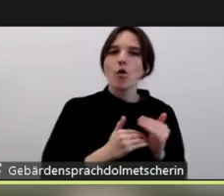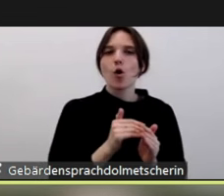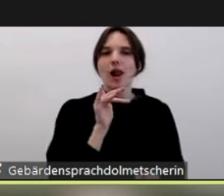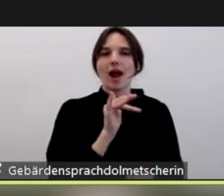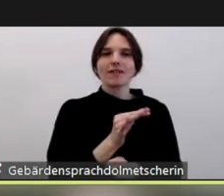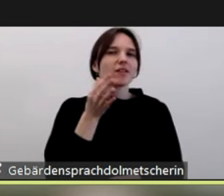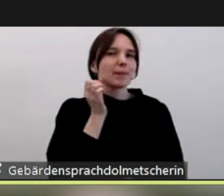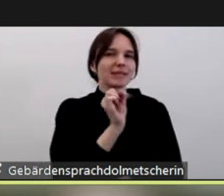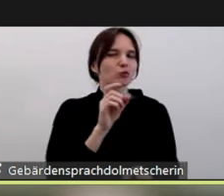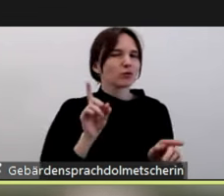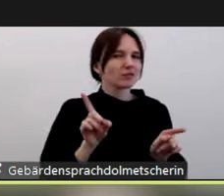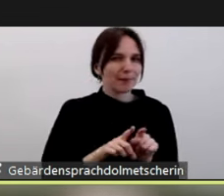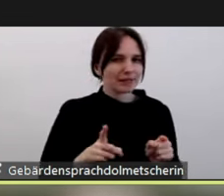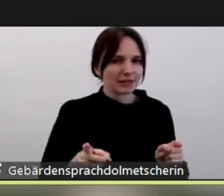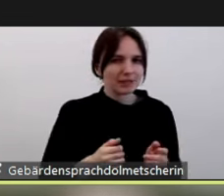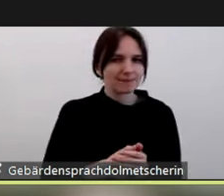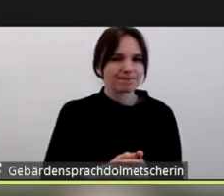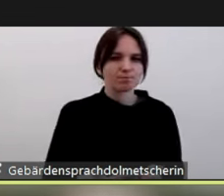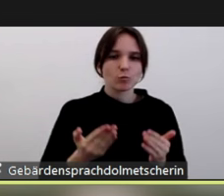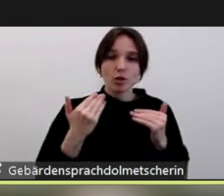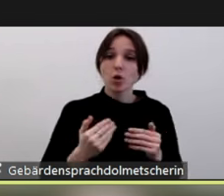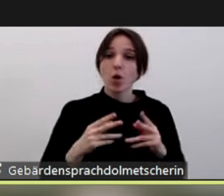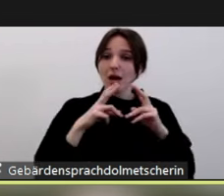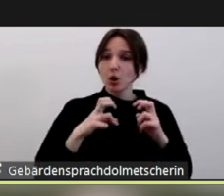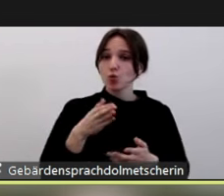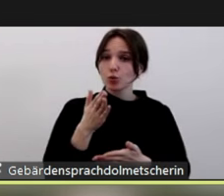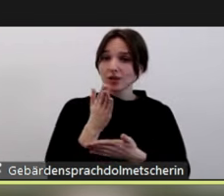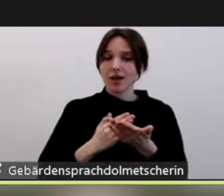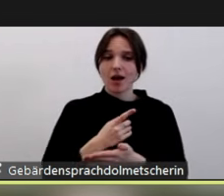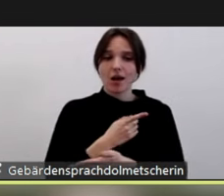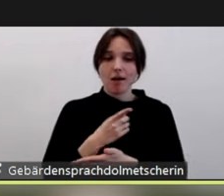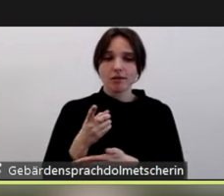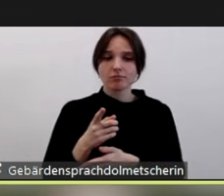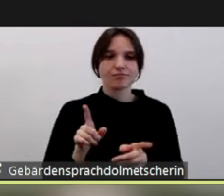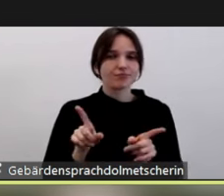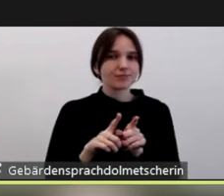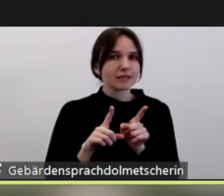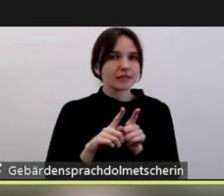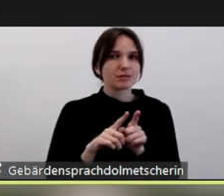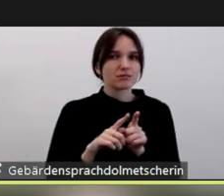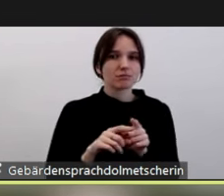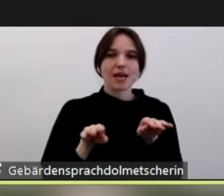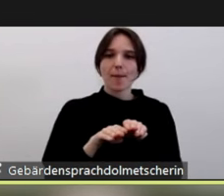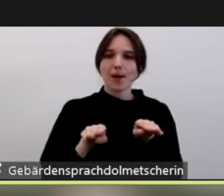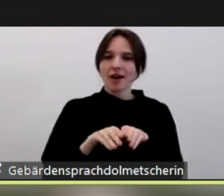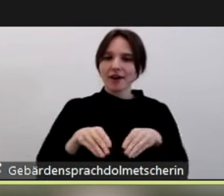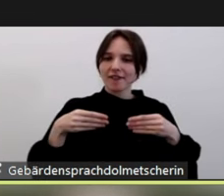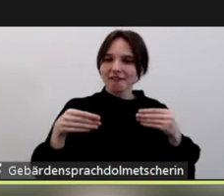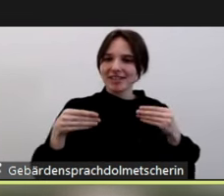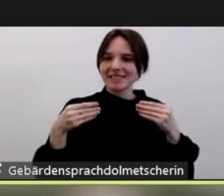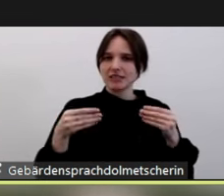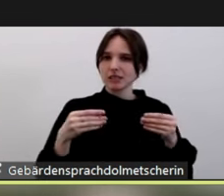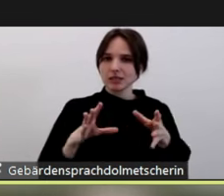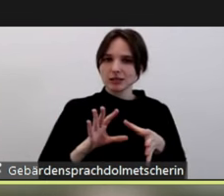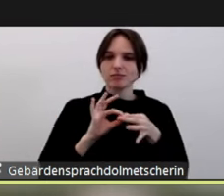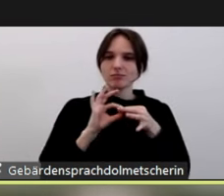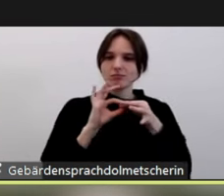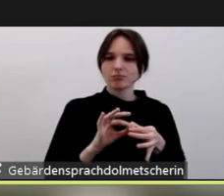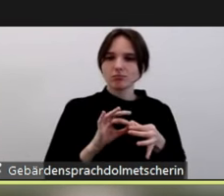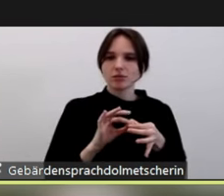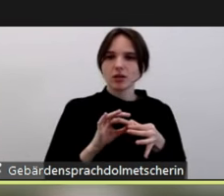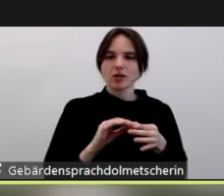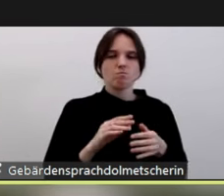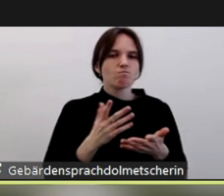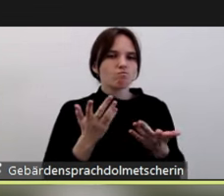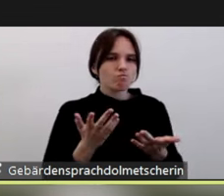großen inhaltlichen Analyse-Teil, wo sich auch nochmal auf einer qualitativeren Ebene und mit bestimmten